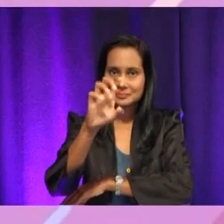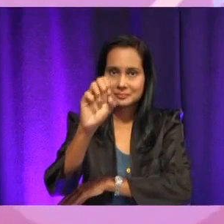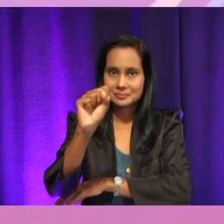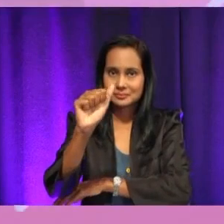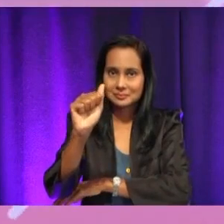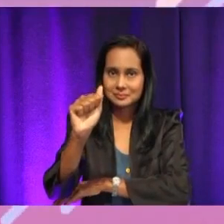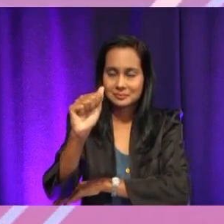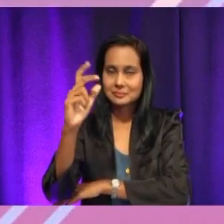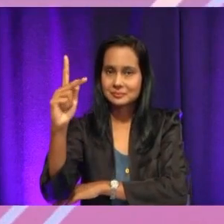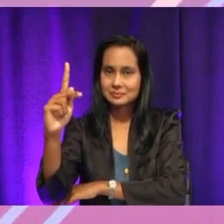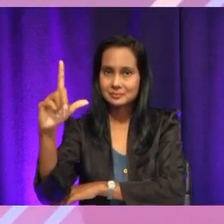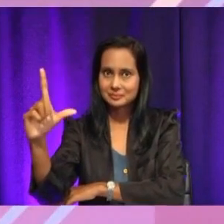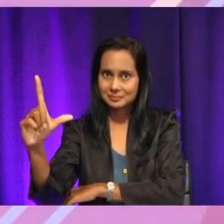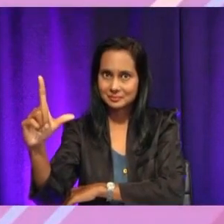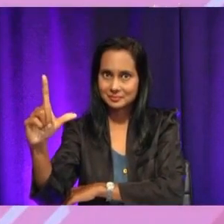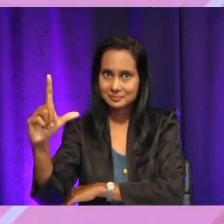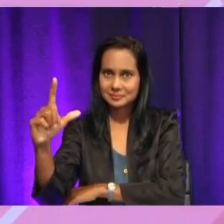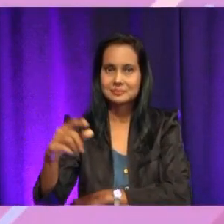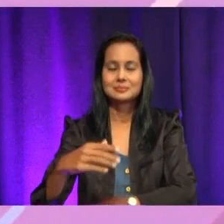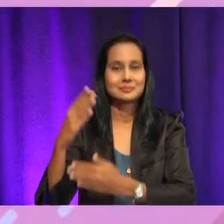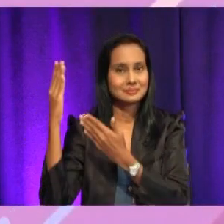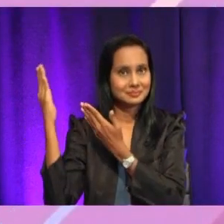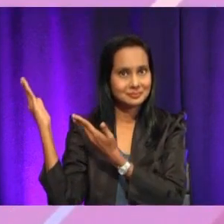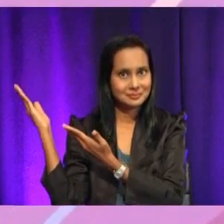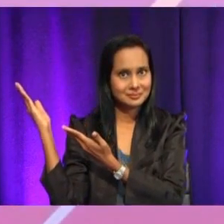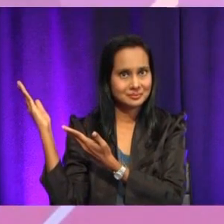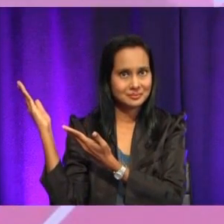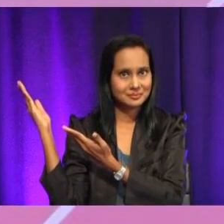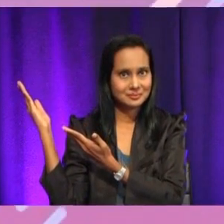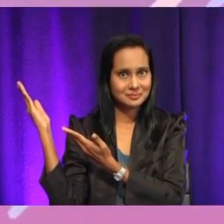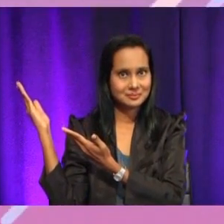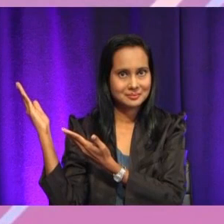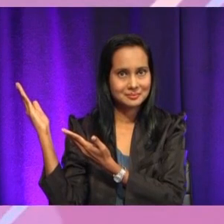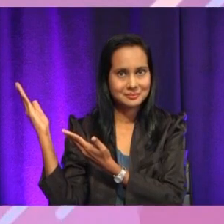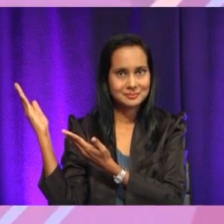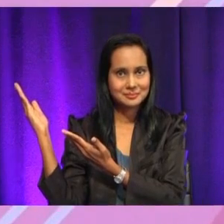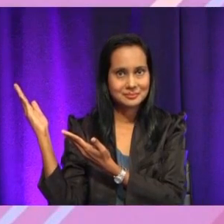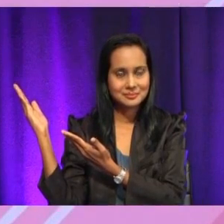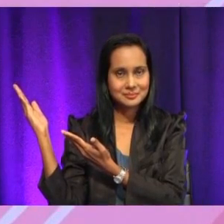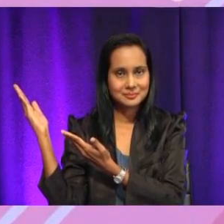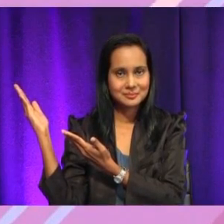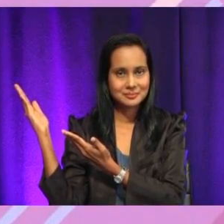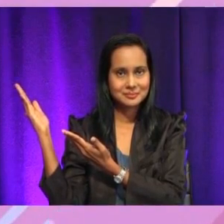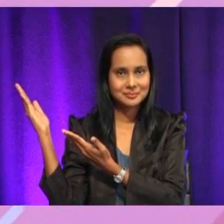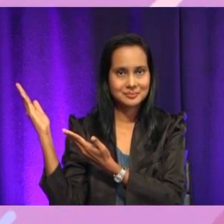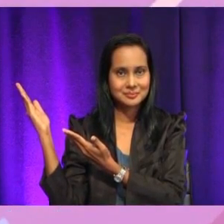perkenalkan murid yang pertama. Kita ada Muhammad Abdullah Khoi bin Kamaruzaman. Hai Khoi.